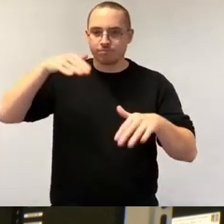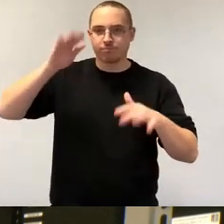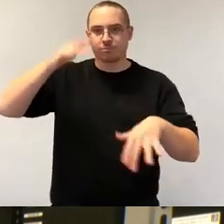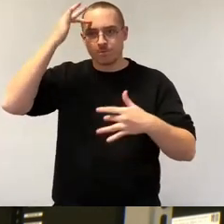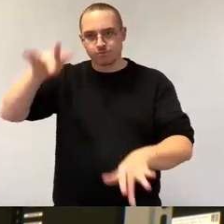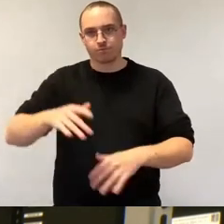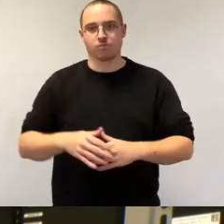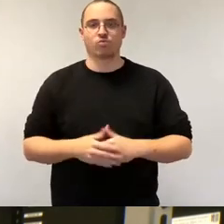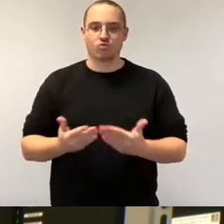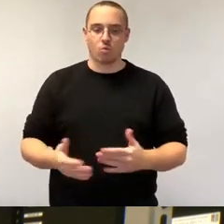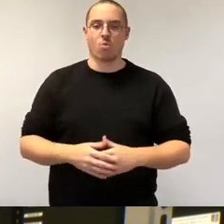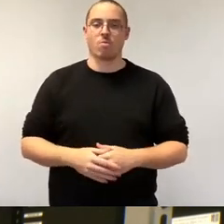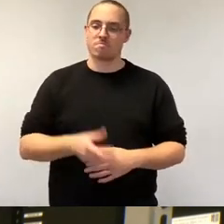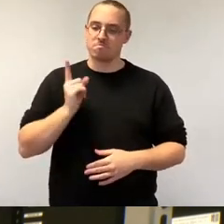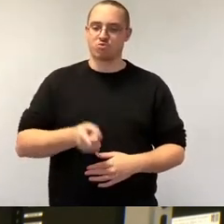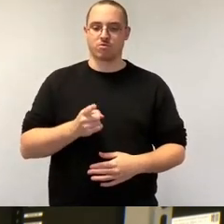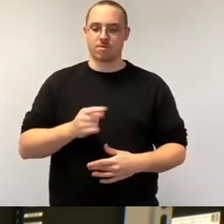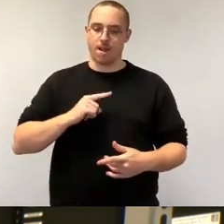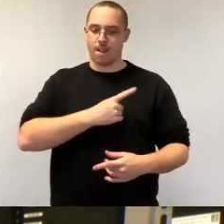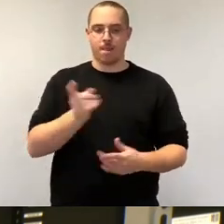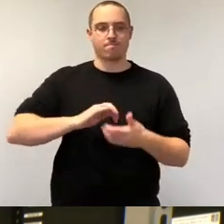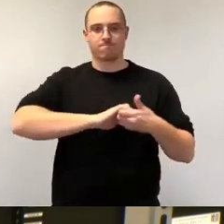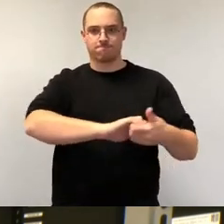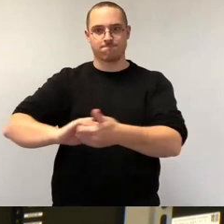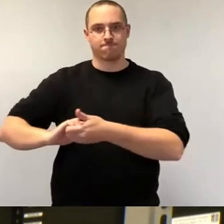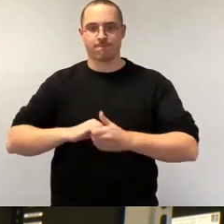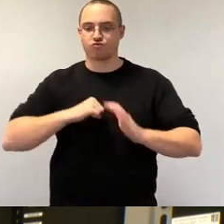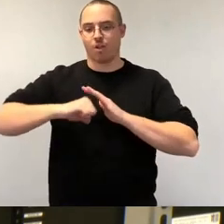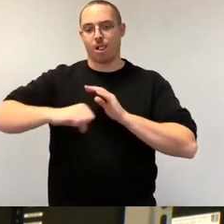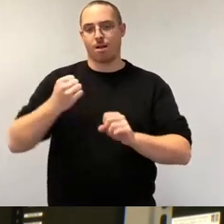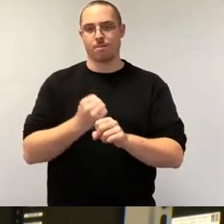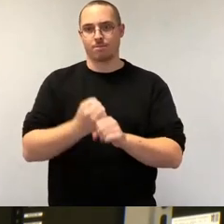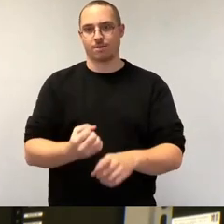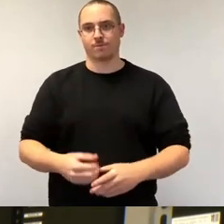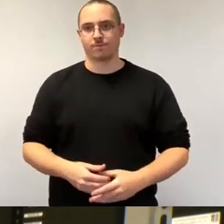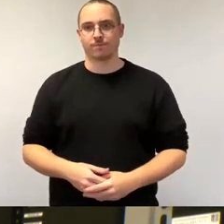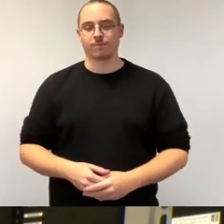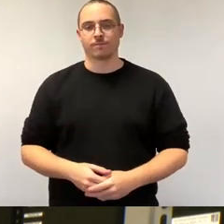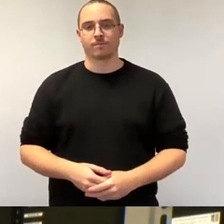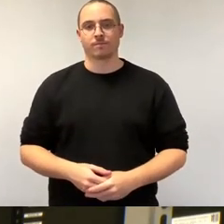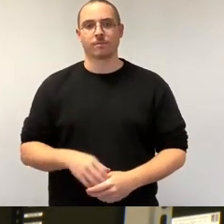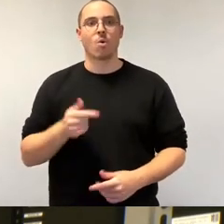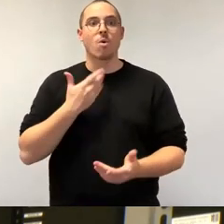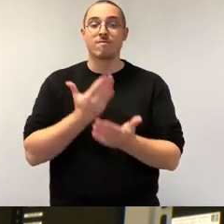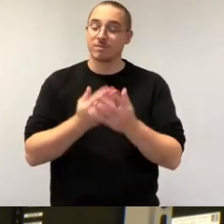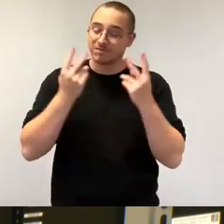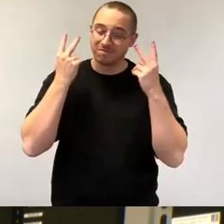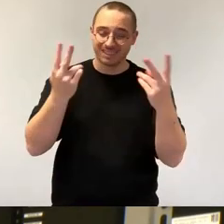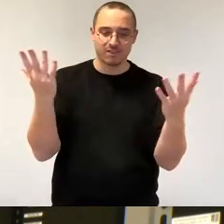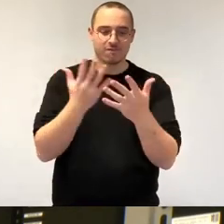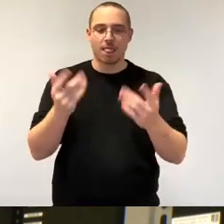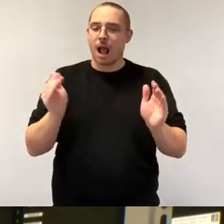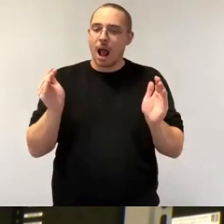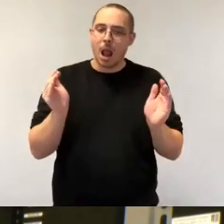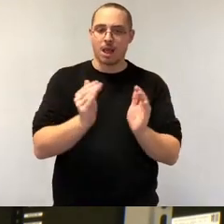meine Forderung, die ich hier auch nochmal ganz klar sagen möchte, dürfen wir die kleinen und mittelständischen Unternehmen, die hier